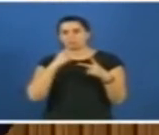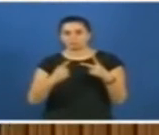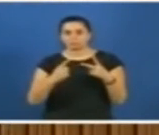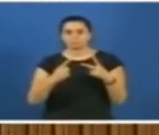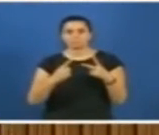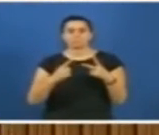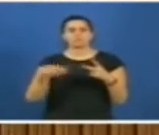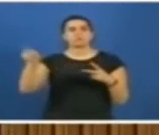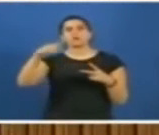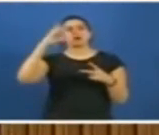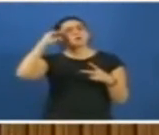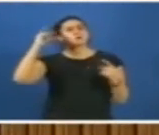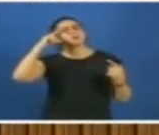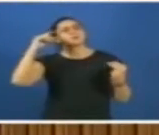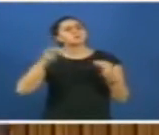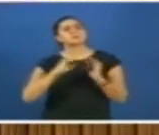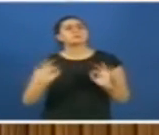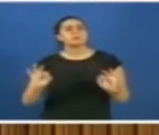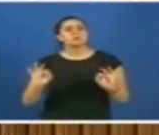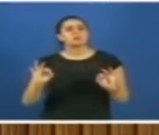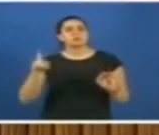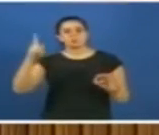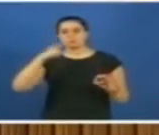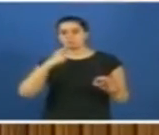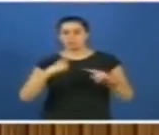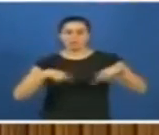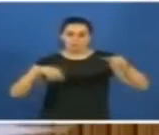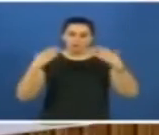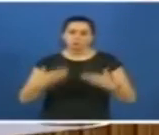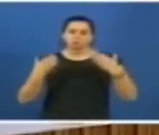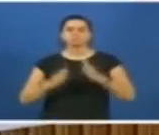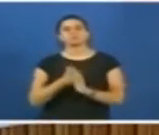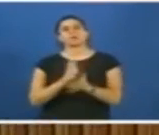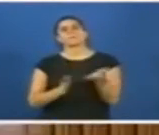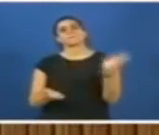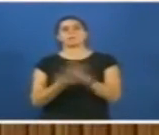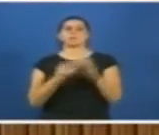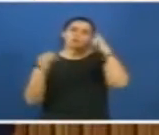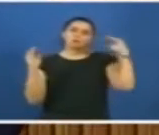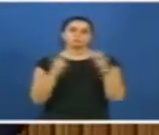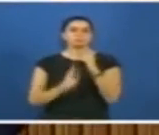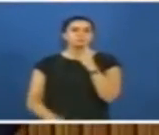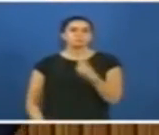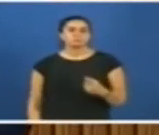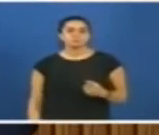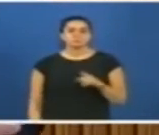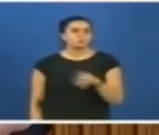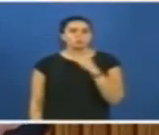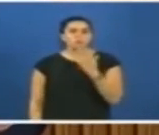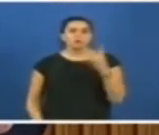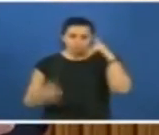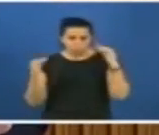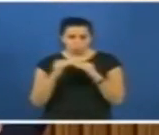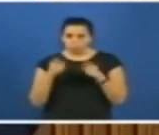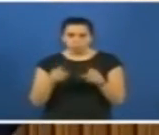Onların anladığı uzlaşma kültürü şu. Biz ne dersek size evet değil, orana kadar güzel anlaştık. Böyle bir uzlaşma